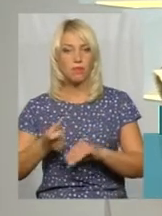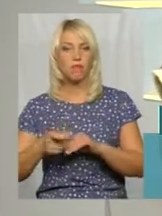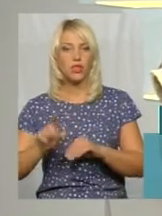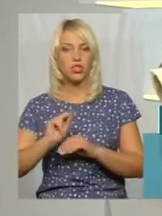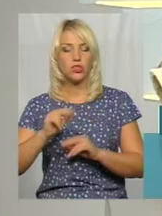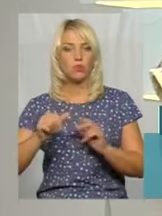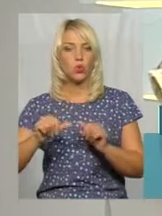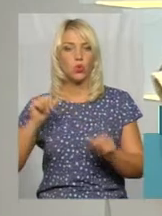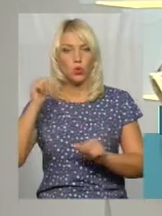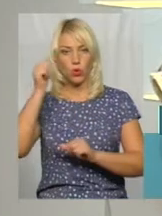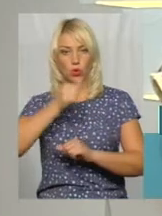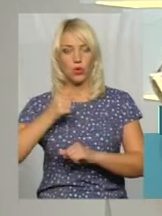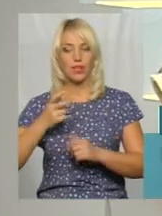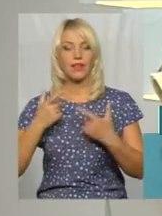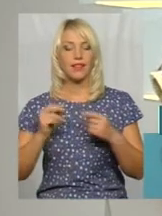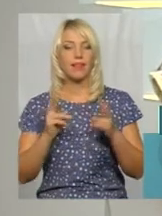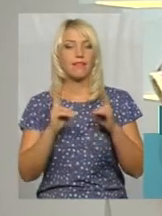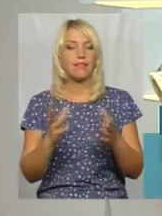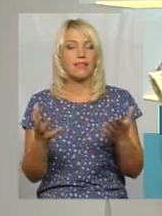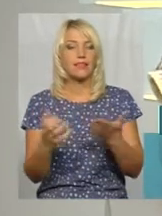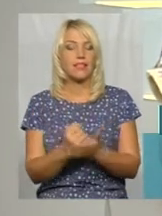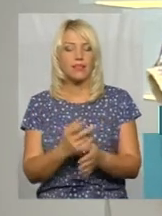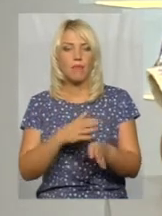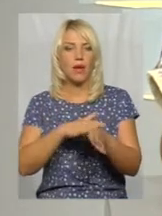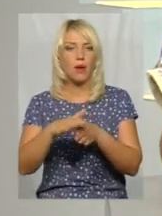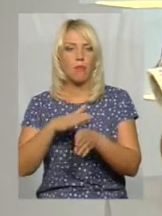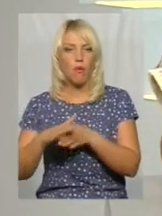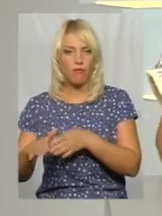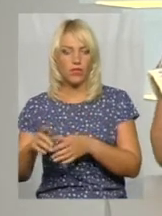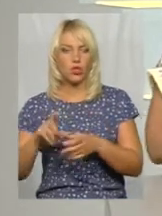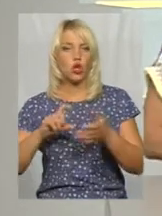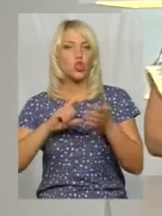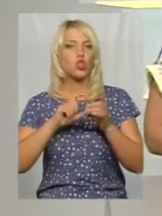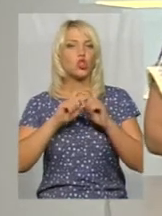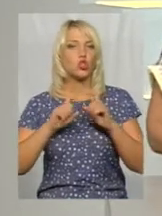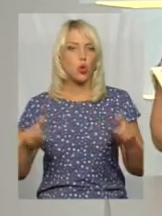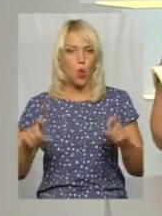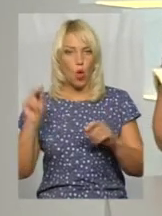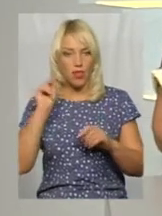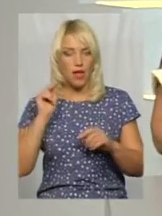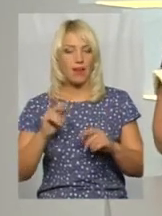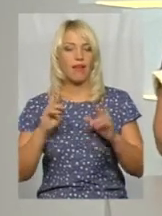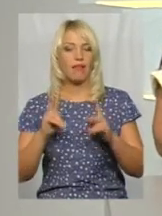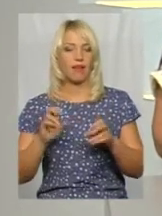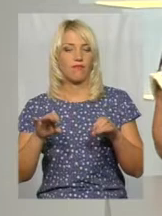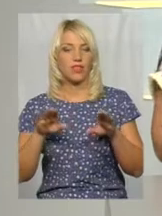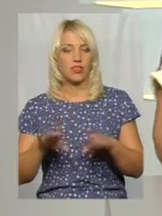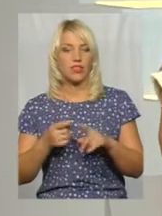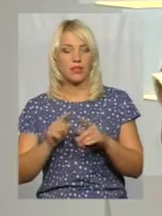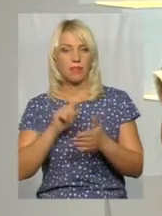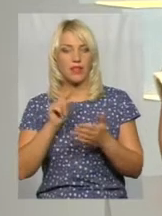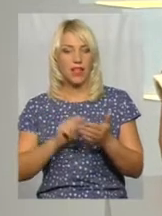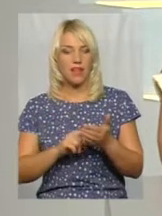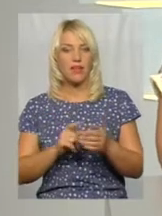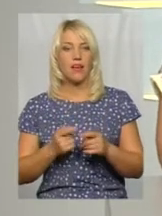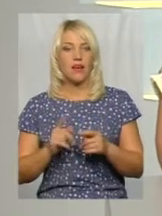і як їм знайшли місце у без того переповнених початкових школах і як вирішуватимуть ці питання у прийдешні роки? Про це